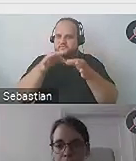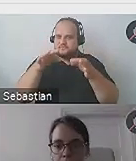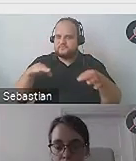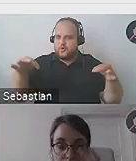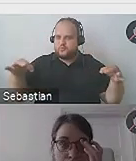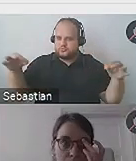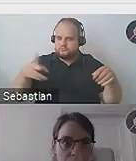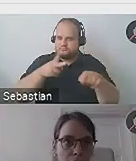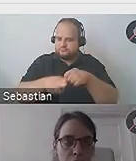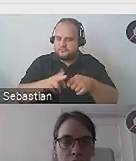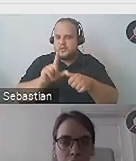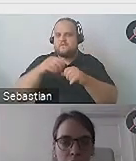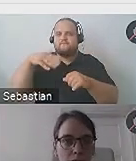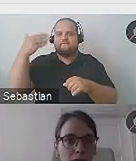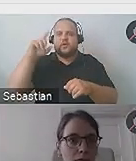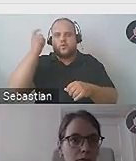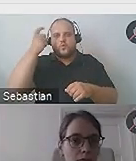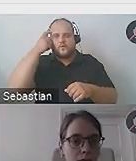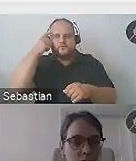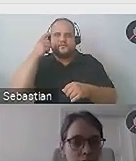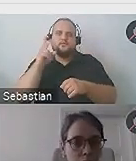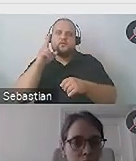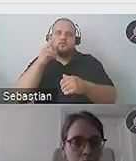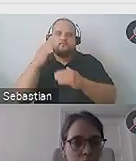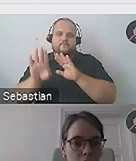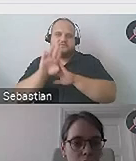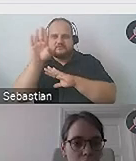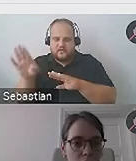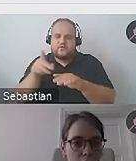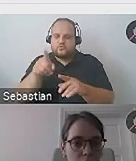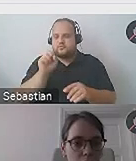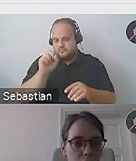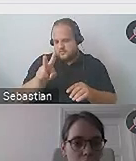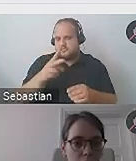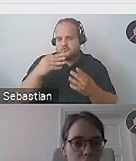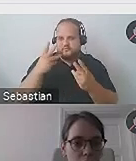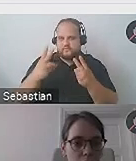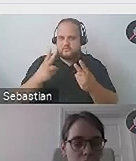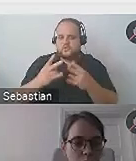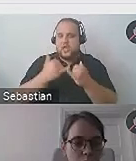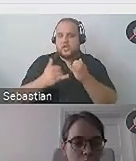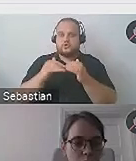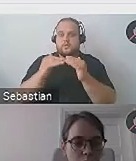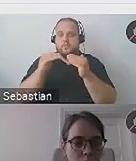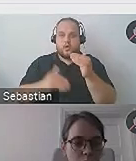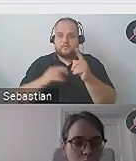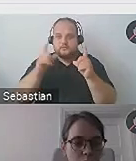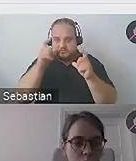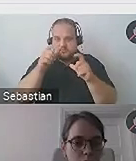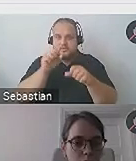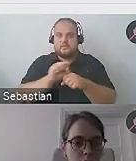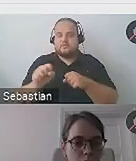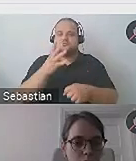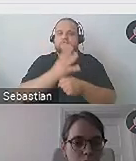głównym artystą, to to są na pewno zdjęcia najbardziej kluczowe do opisu. Ale jeżeli pod tymi zdjęciami znajduje się galeryjka